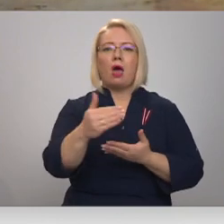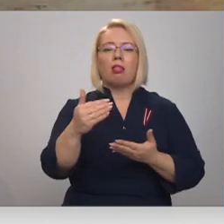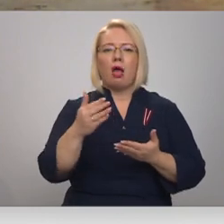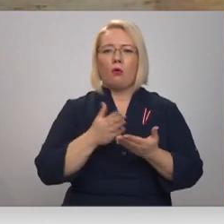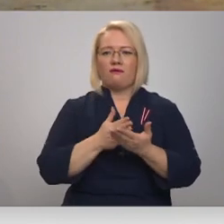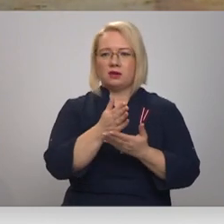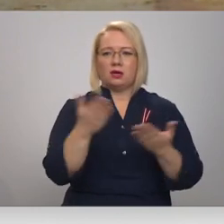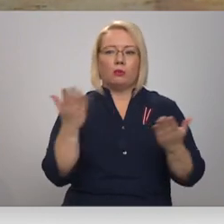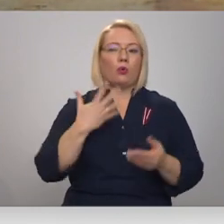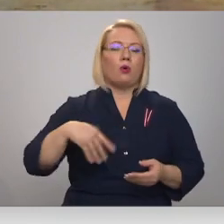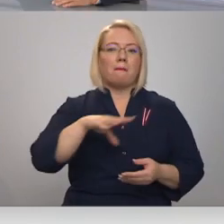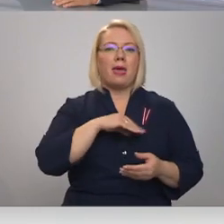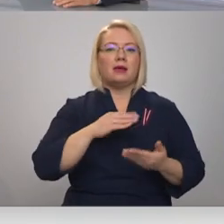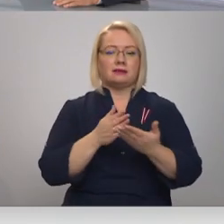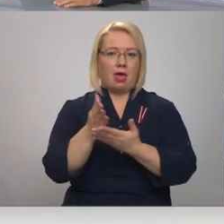Kur mēs ejam?